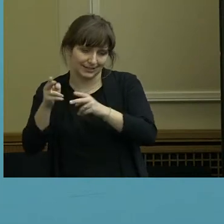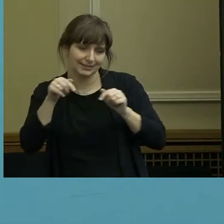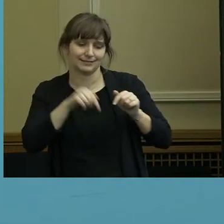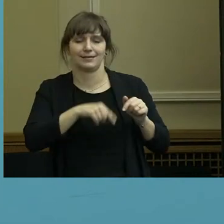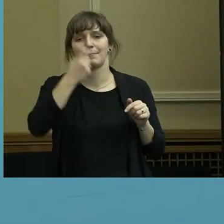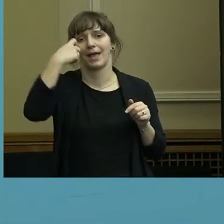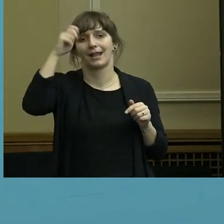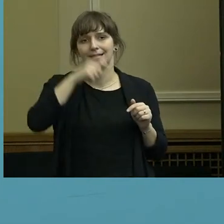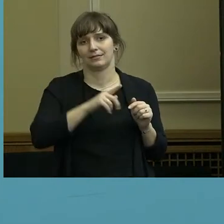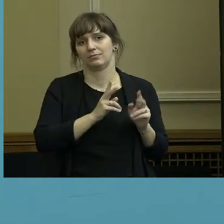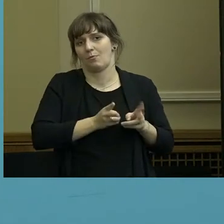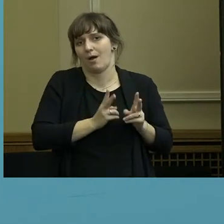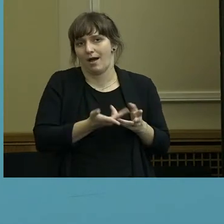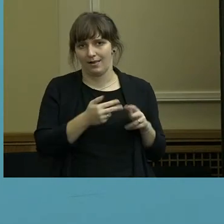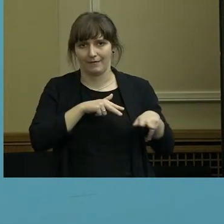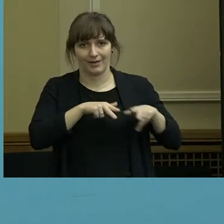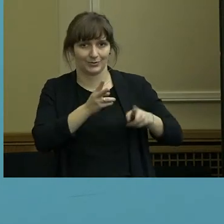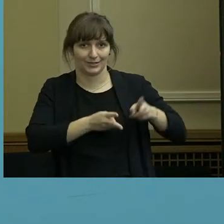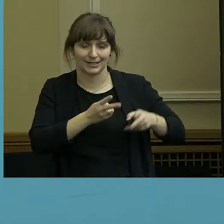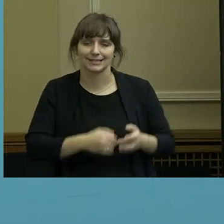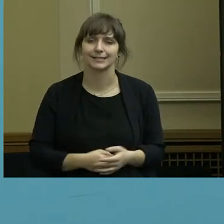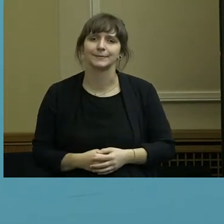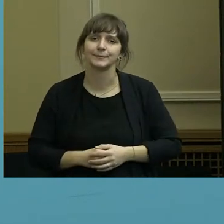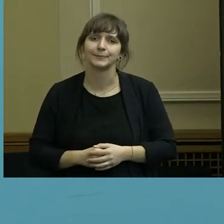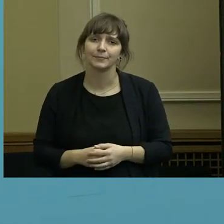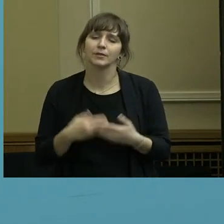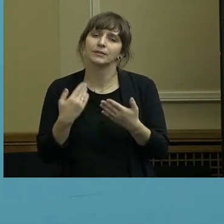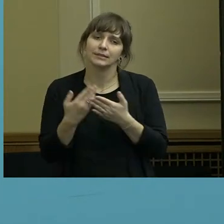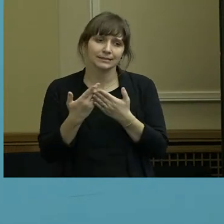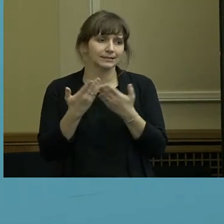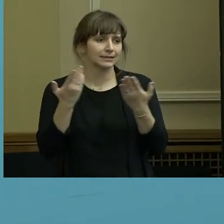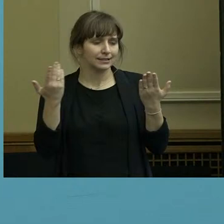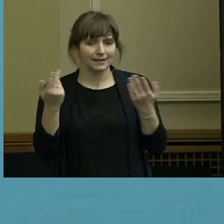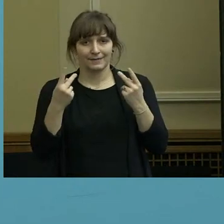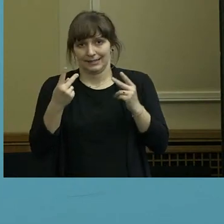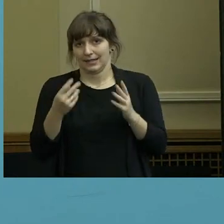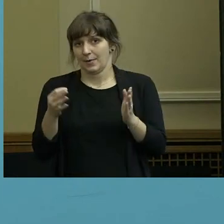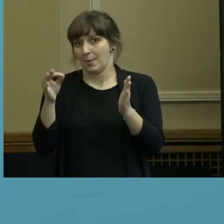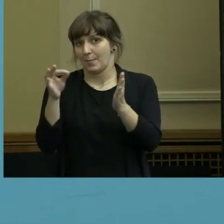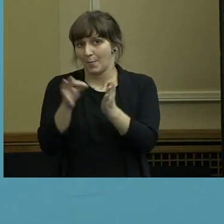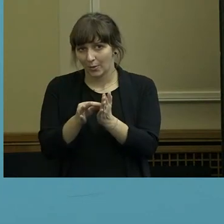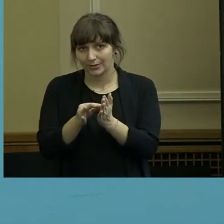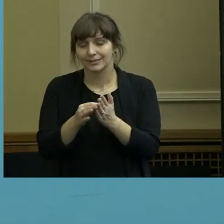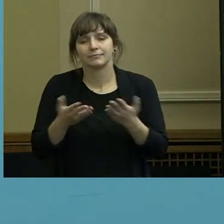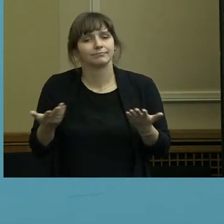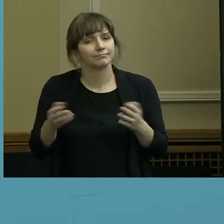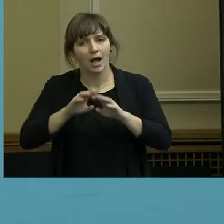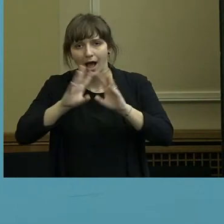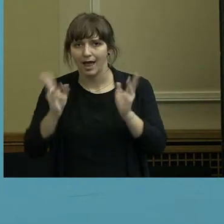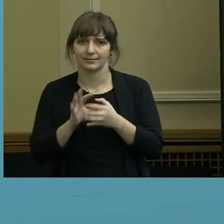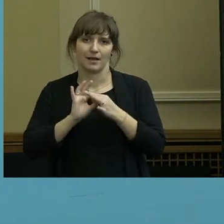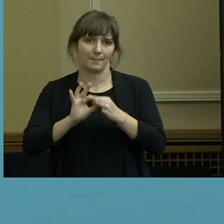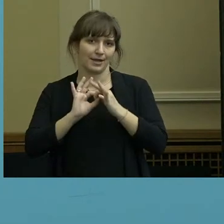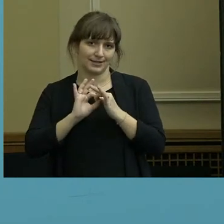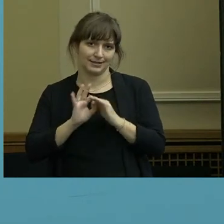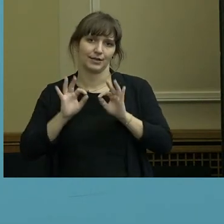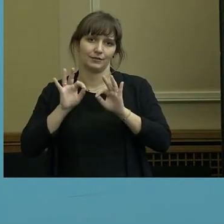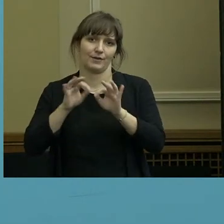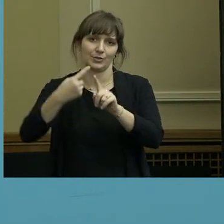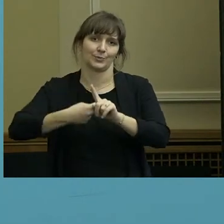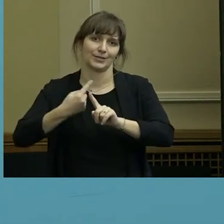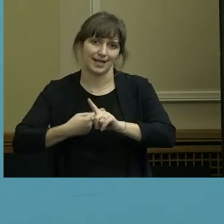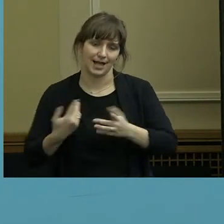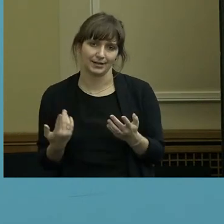Frau Kneding, der wichtige Punkt ist der, das hängt von den Infektionszahlen ab. Das heißt also,